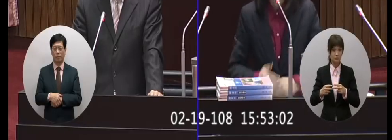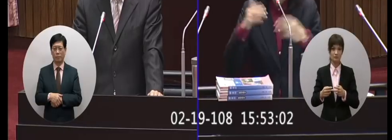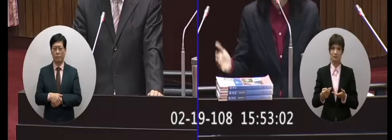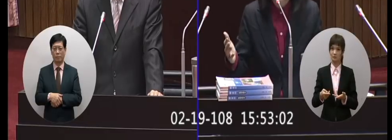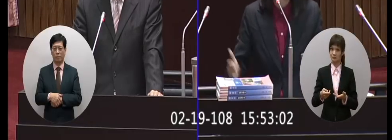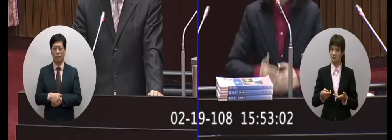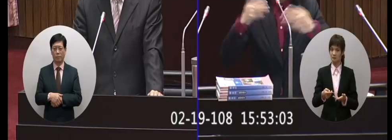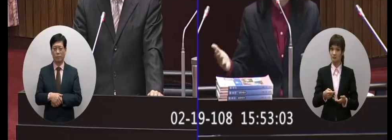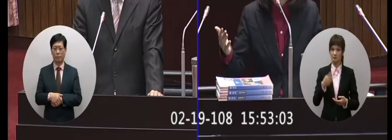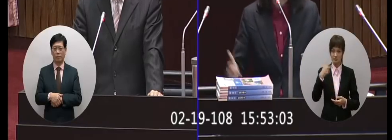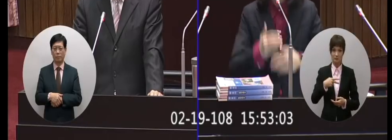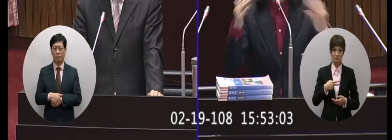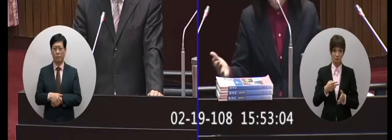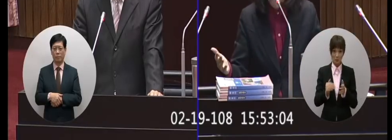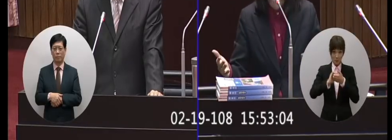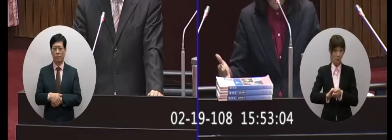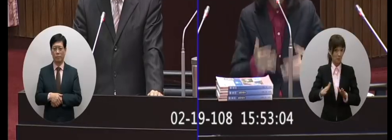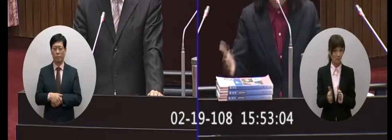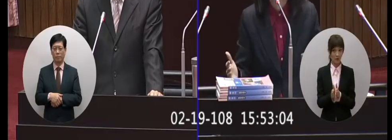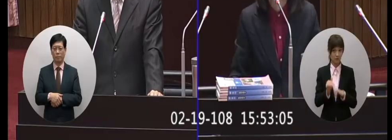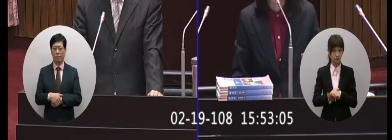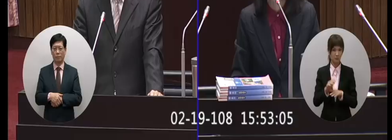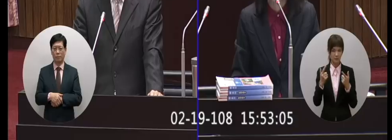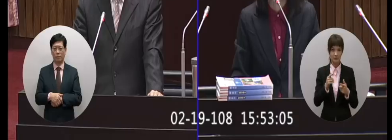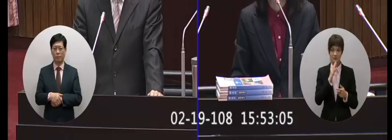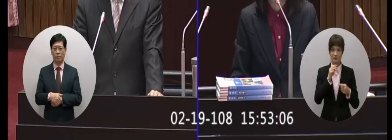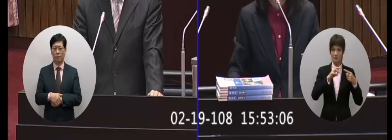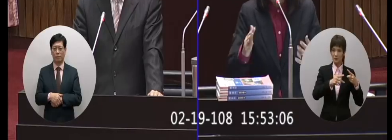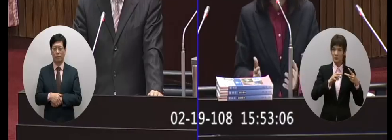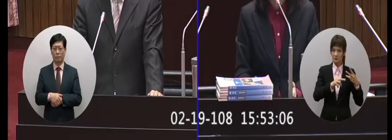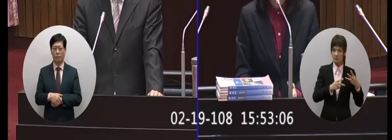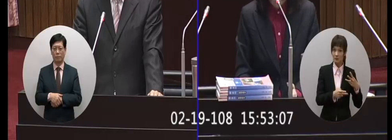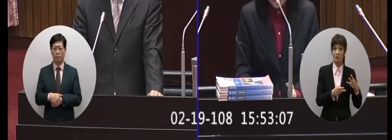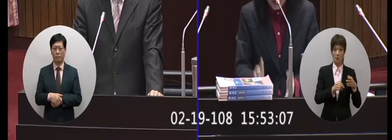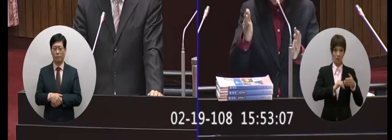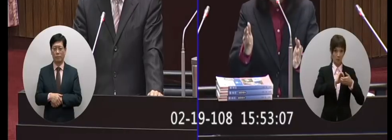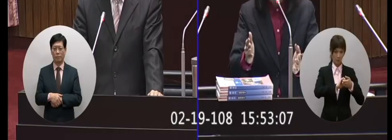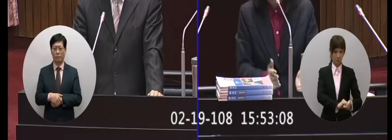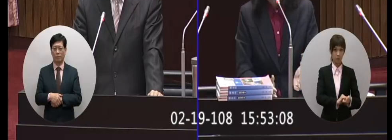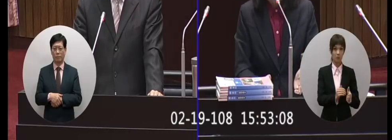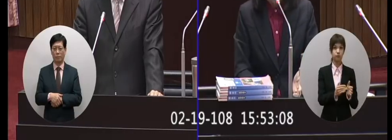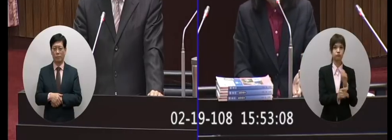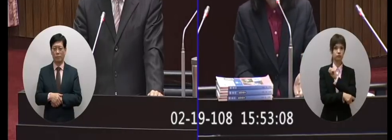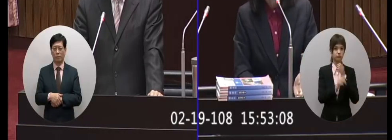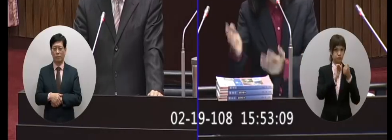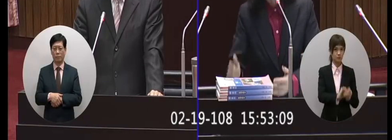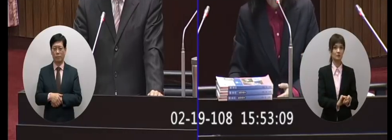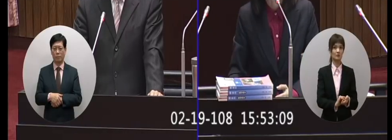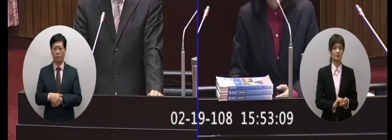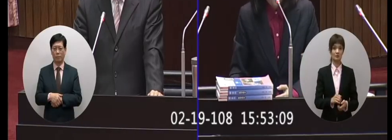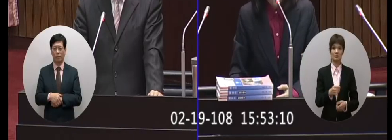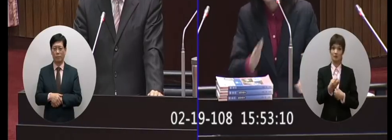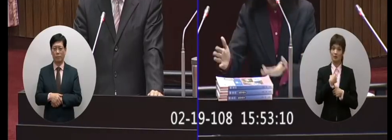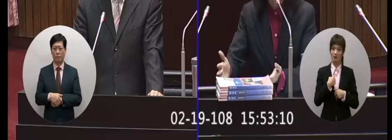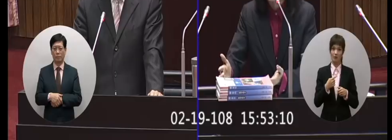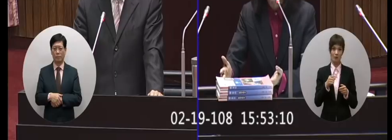還要一修二修三修才是教科書結果你現在告訴我說欸他不到一個